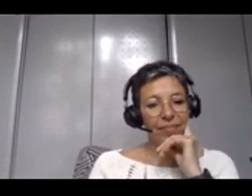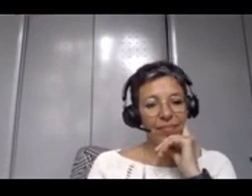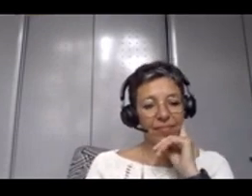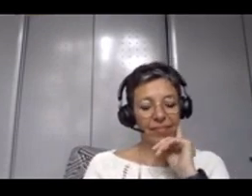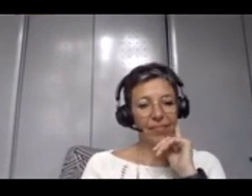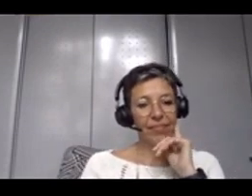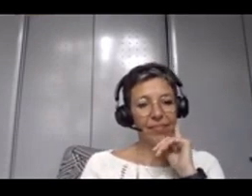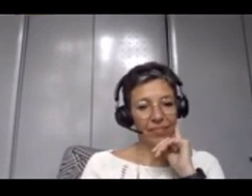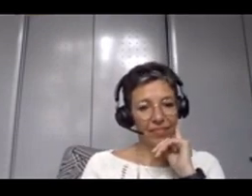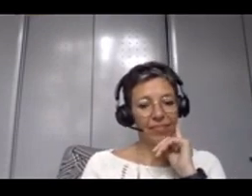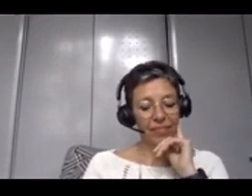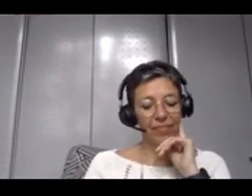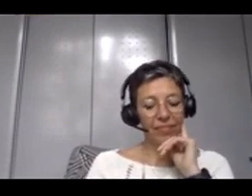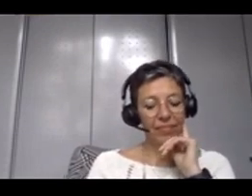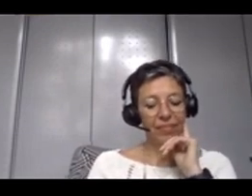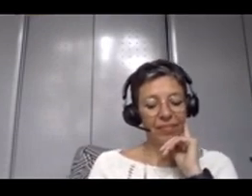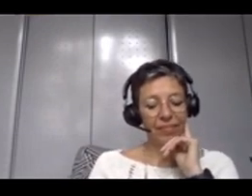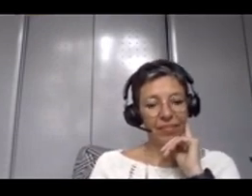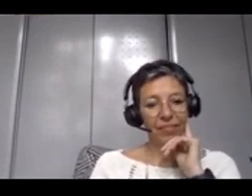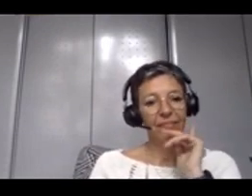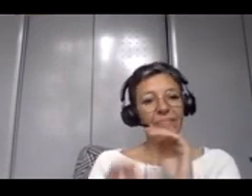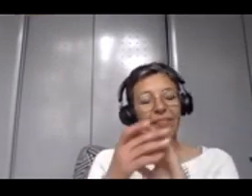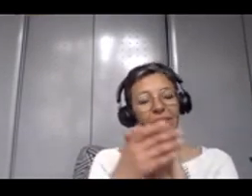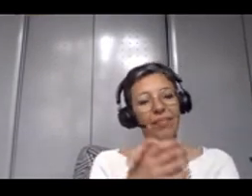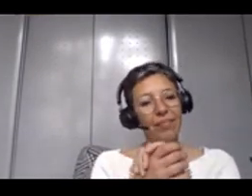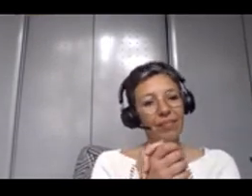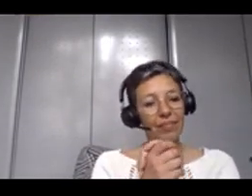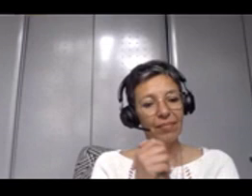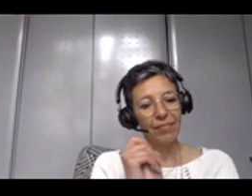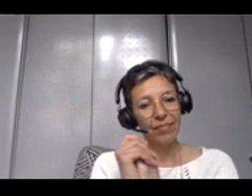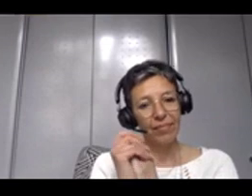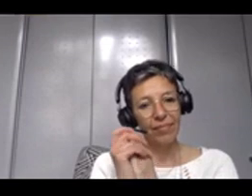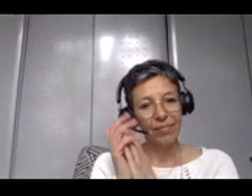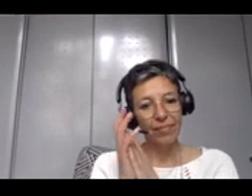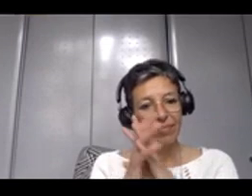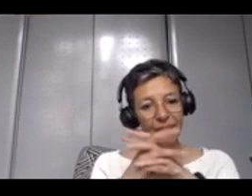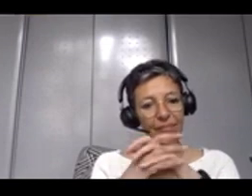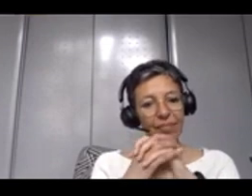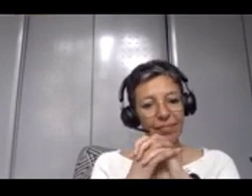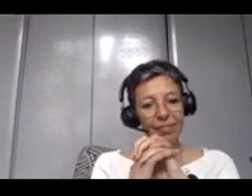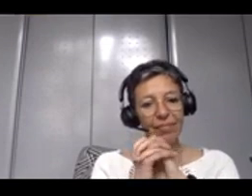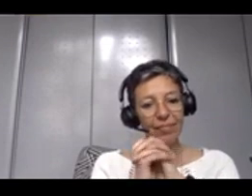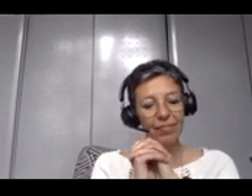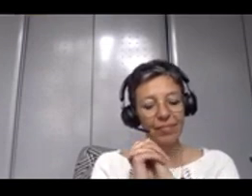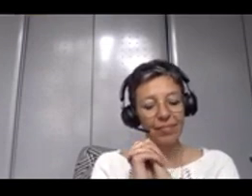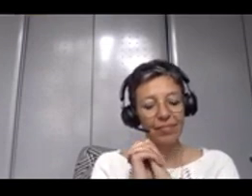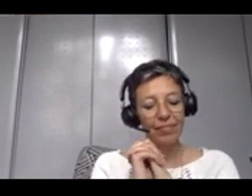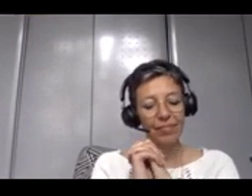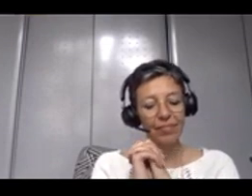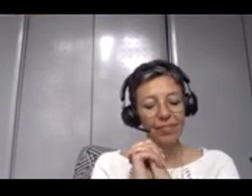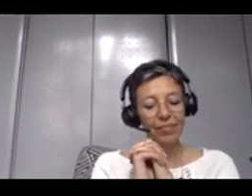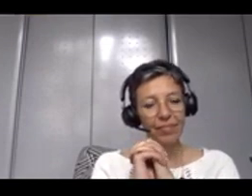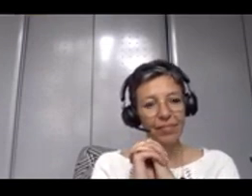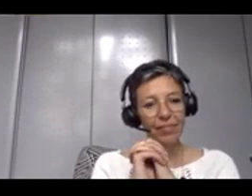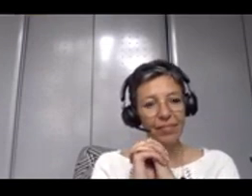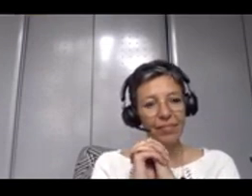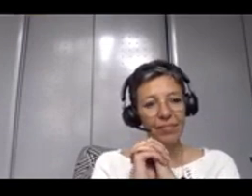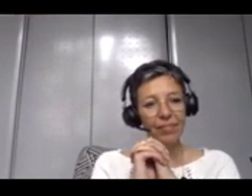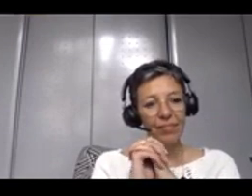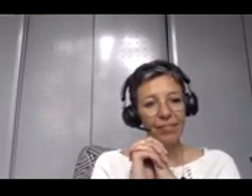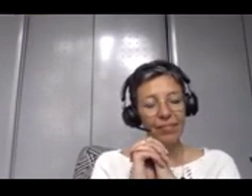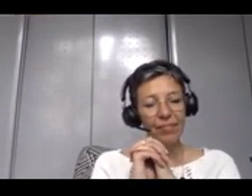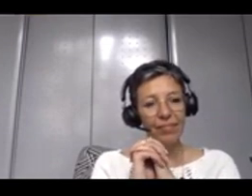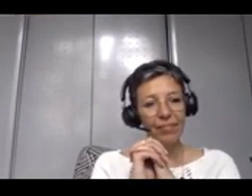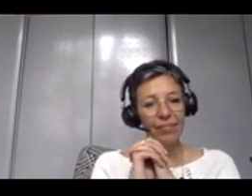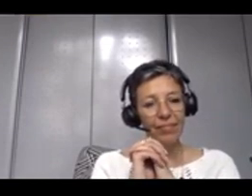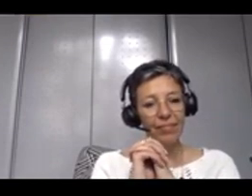désignée. C'est les gens, les personnes, les acteurs qui vont répondre à la volonté du client. Et